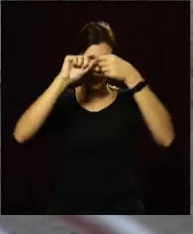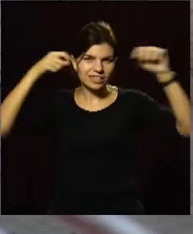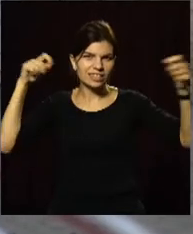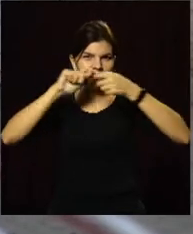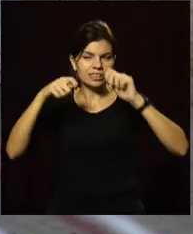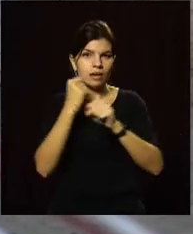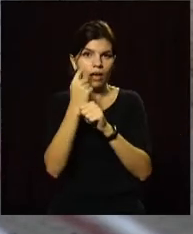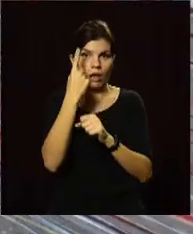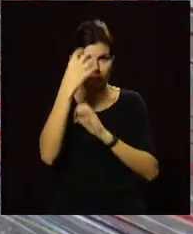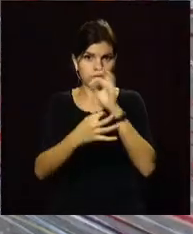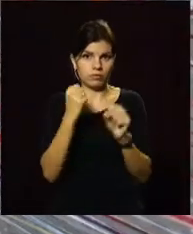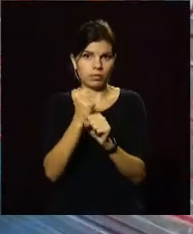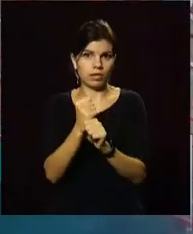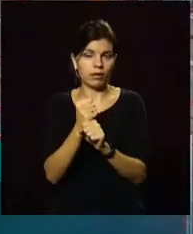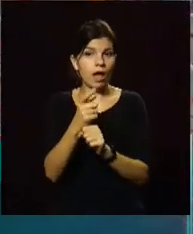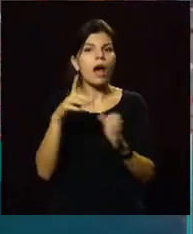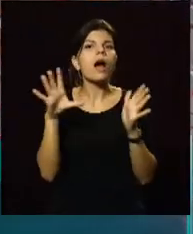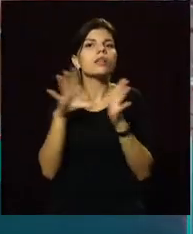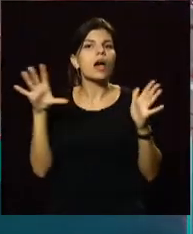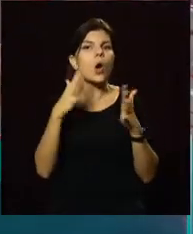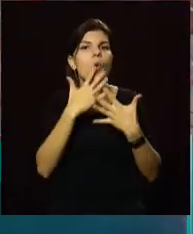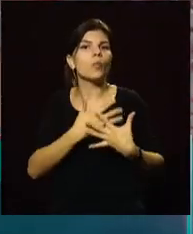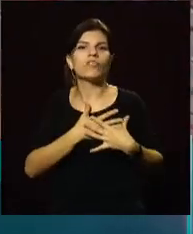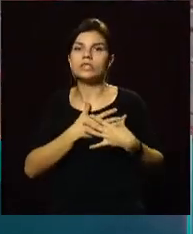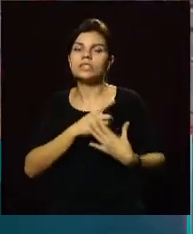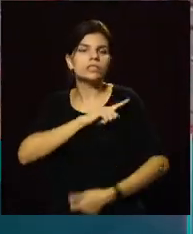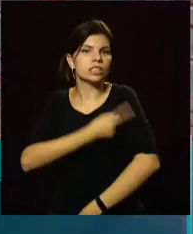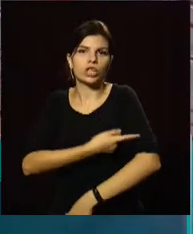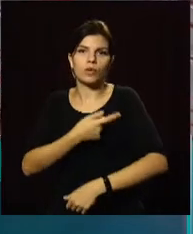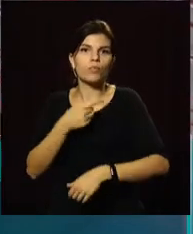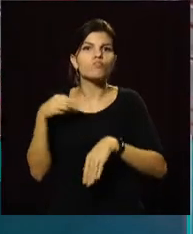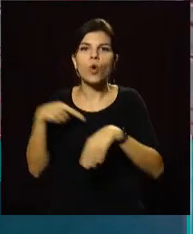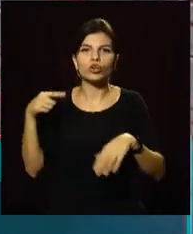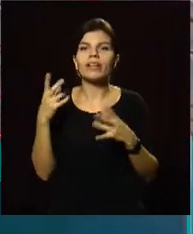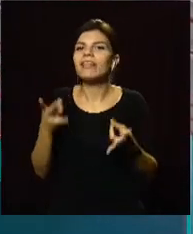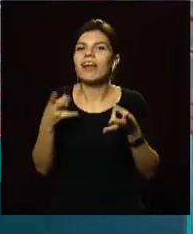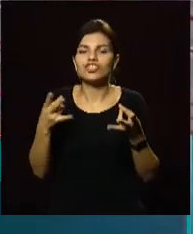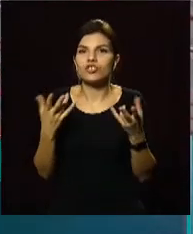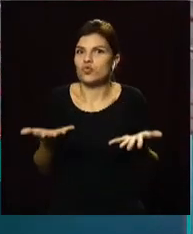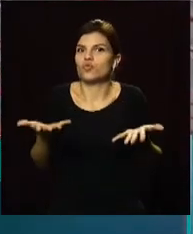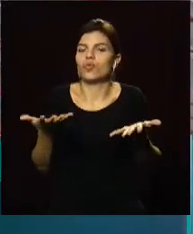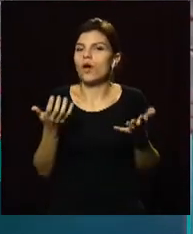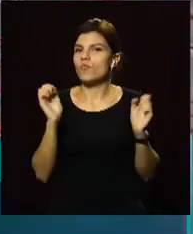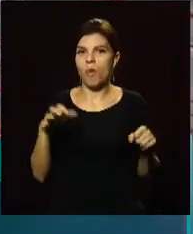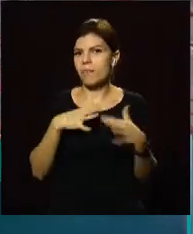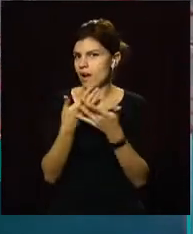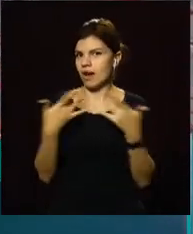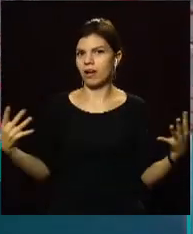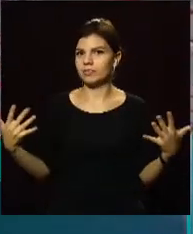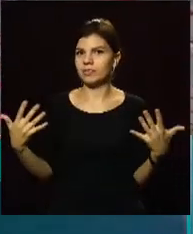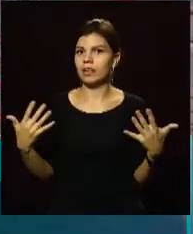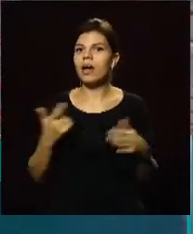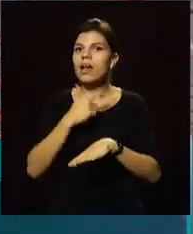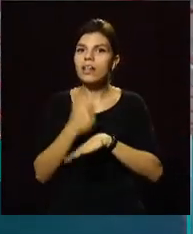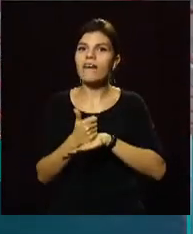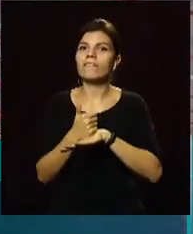кущів та день роботи. Енергія любви – сильна, мощна, нежна, ярка. Вона може бути різна. Головне